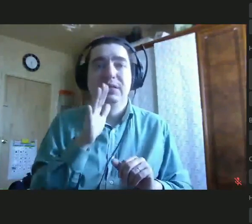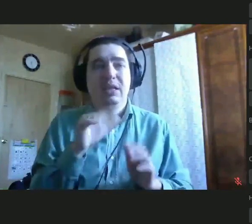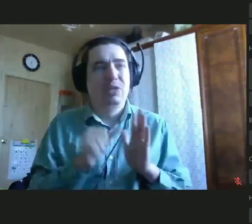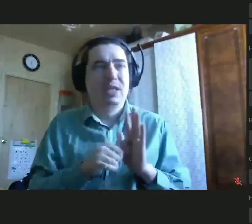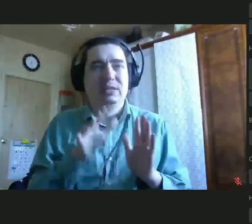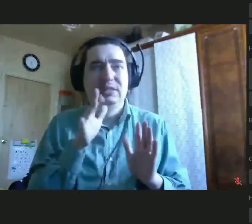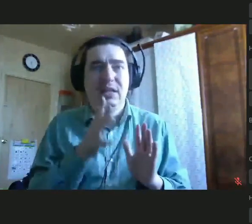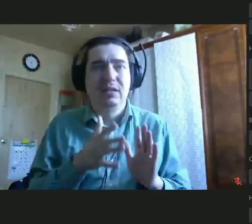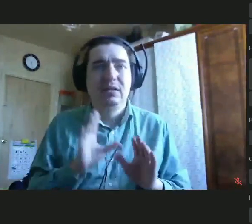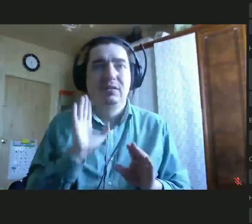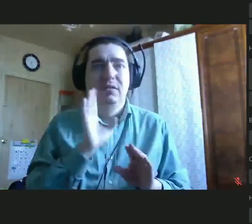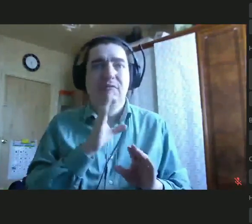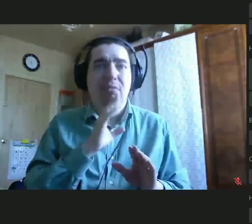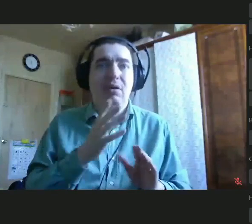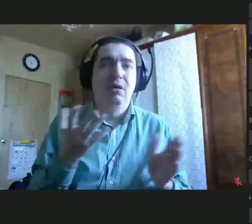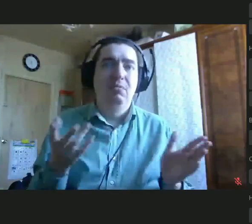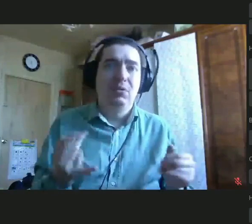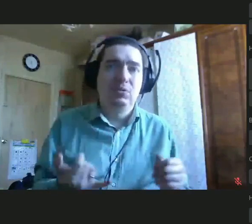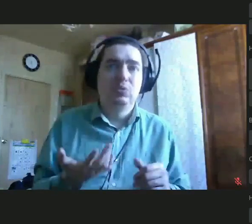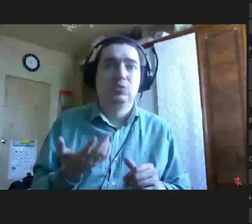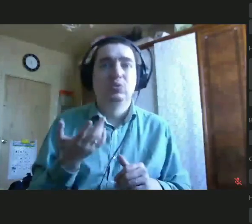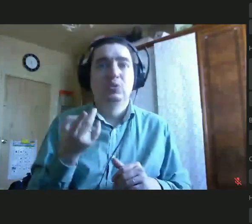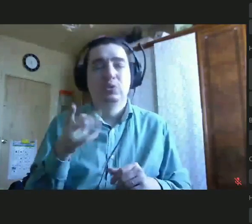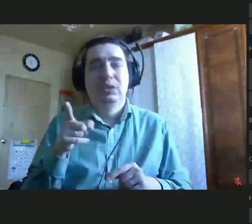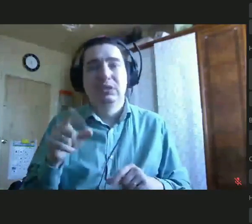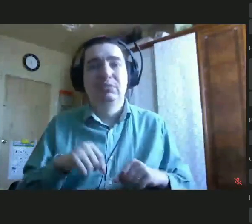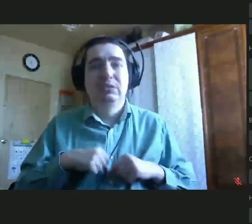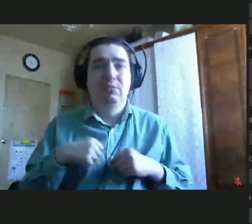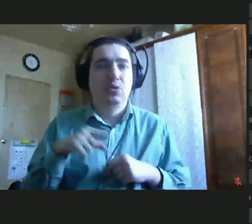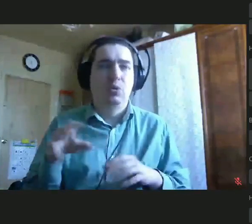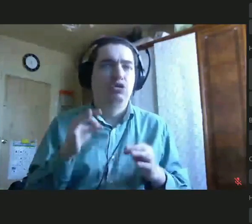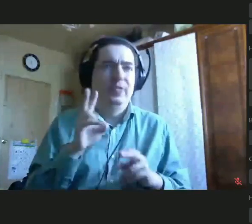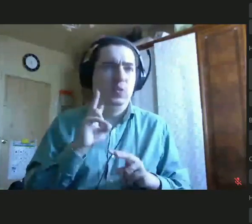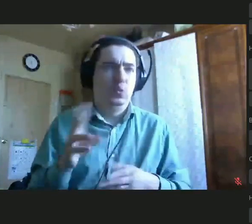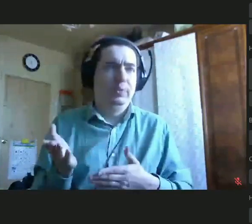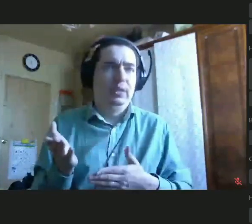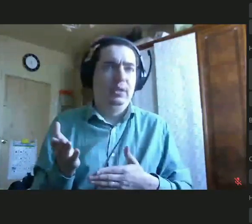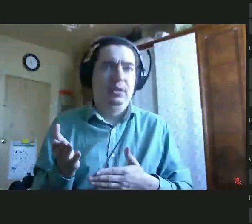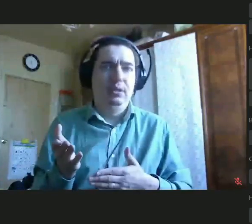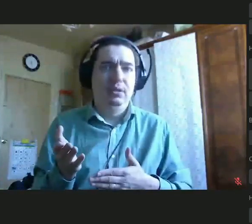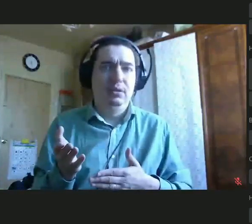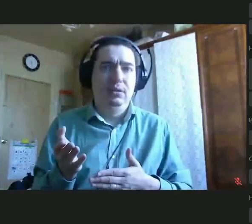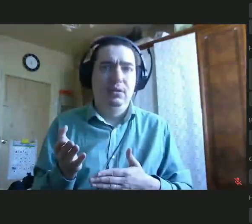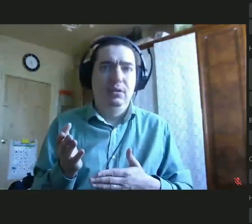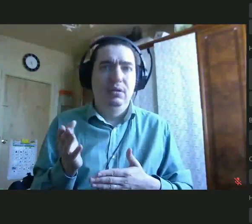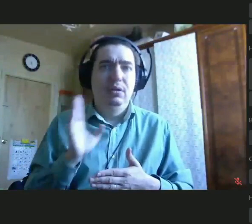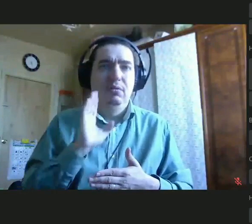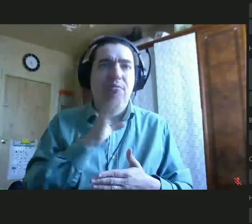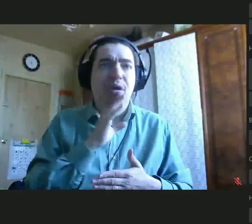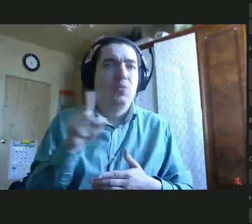и его мама нам рассказывает, что он не самостоятельный, он ничего не умеет. Я сама ему готовлю чай, он очень плохо